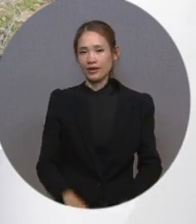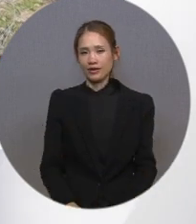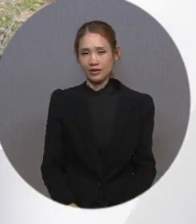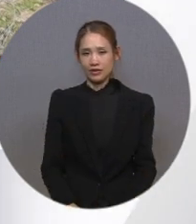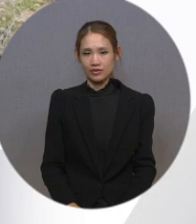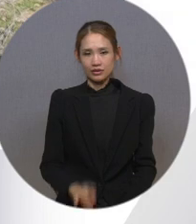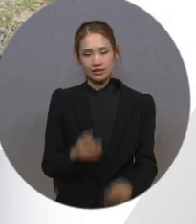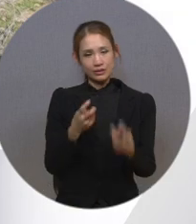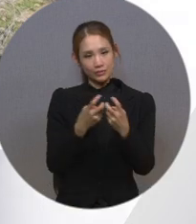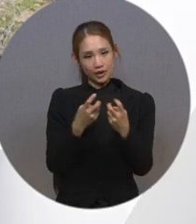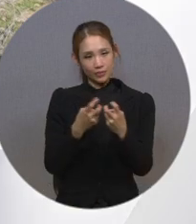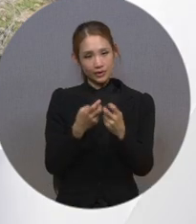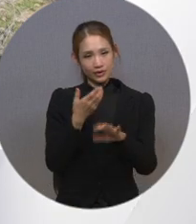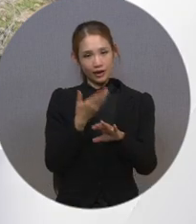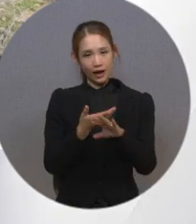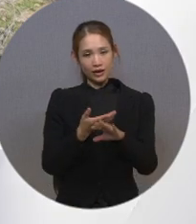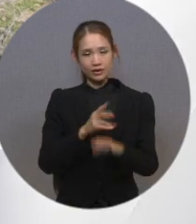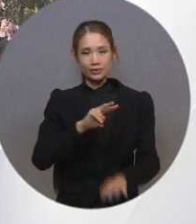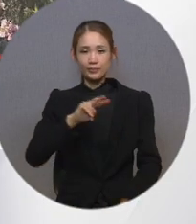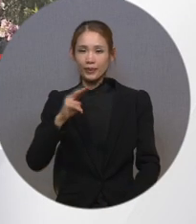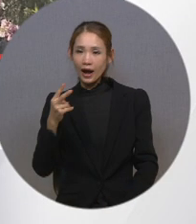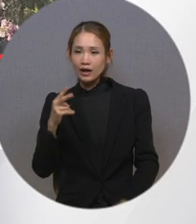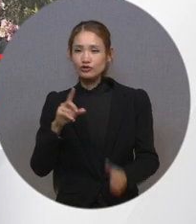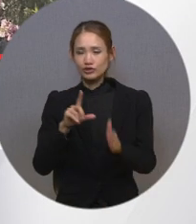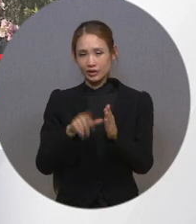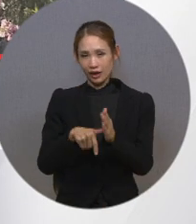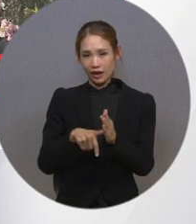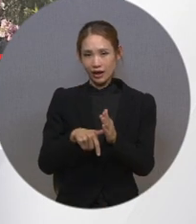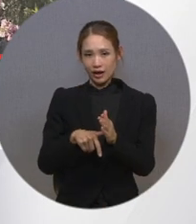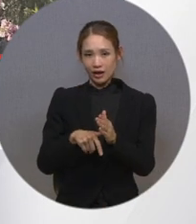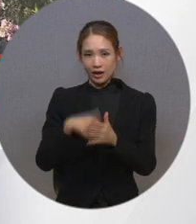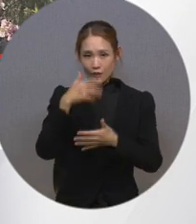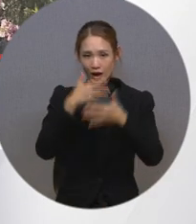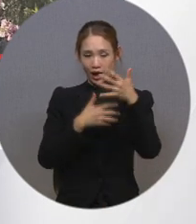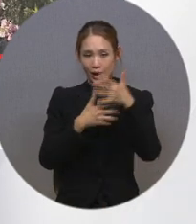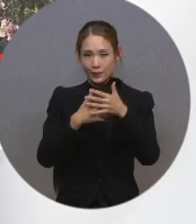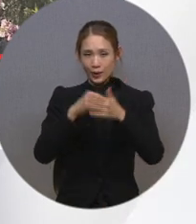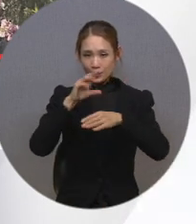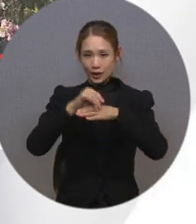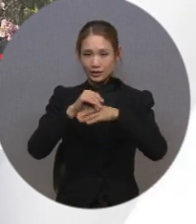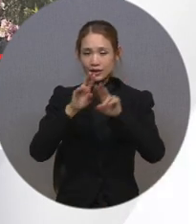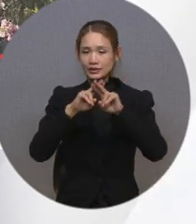다만 이 방법은 다른 채널로 변경 시에는 화면 해설 방송이 해제됩니다.